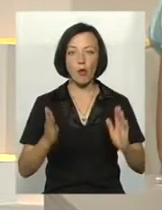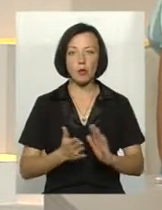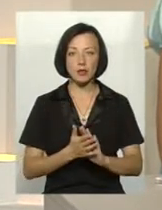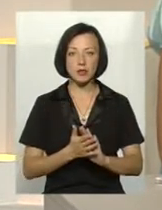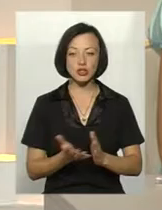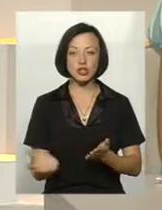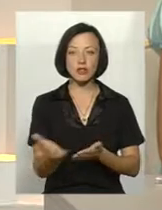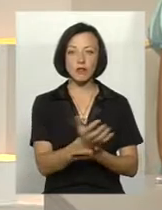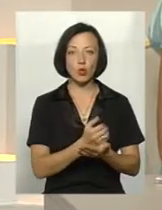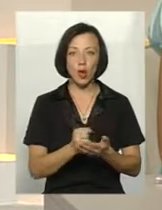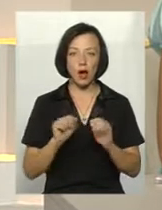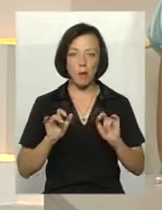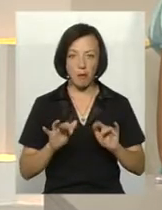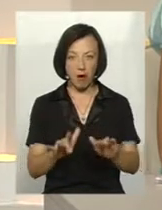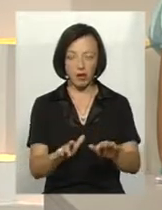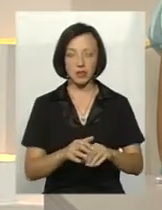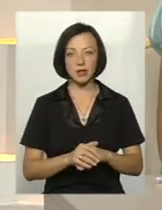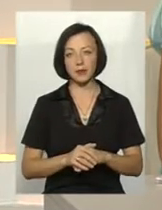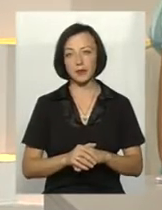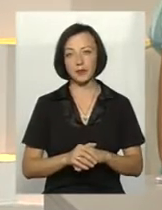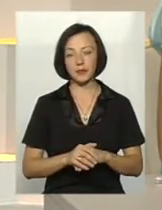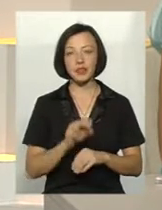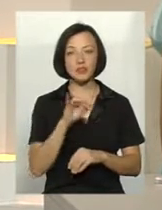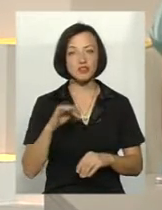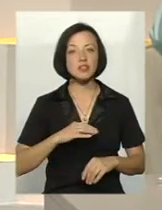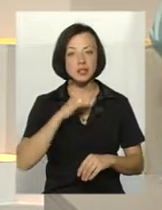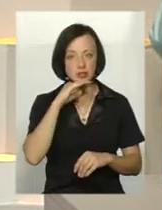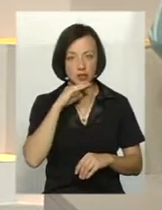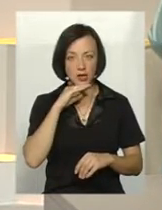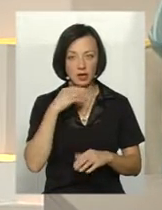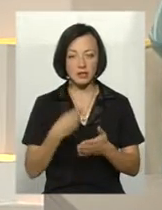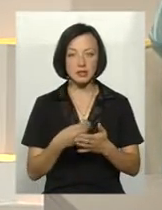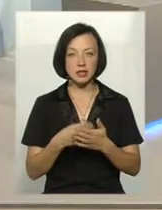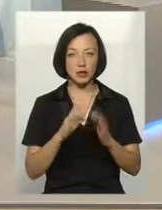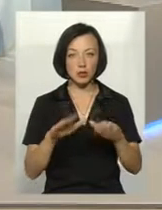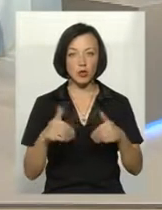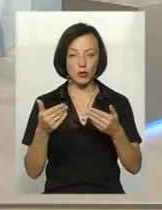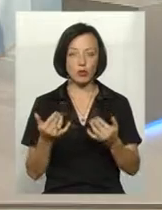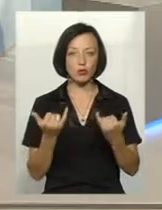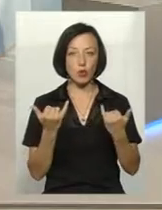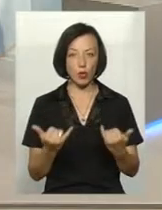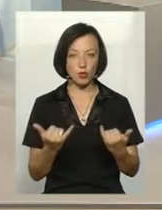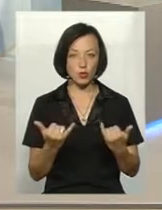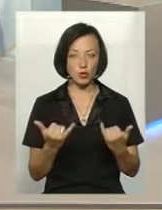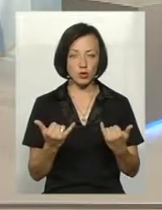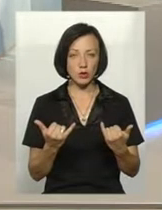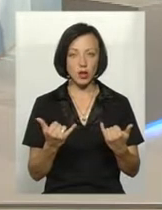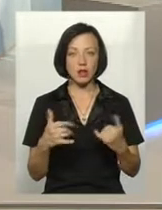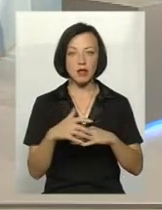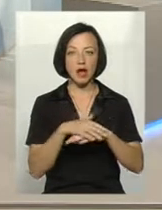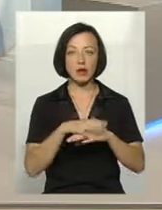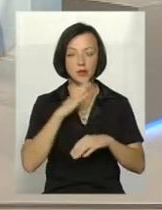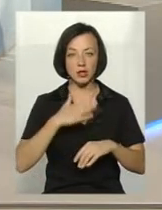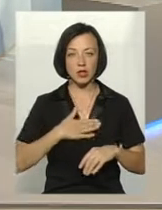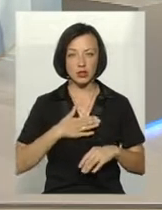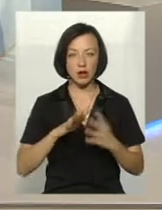жнивної компанії. Чи вистачає тієї ціни, яку пропонують сьогодні, скажімо, на ринку для